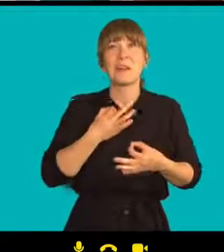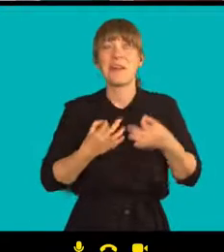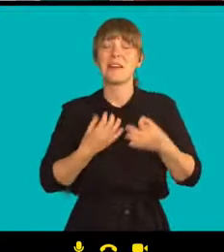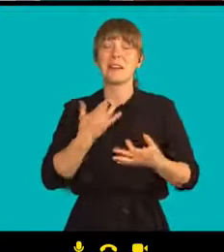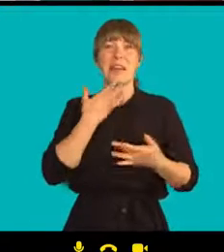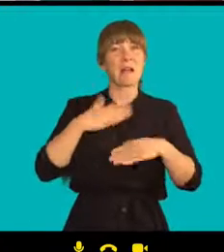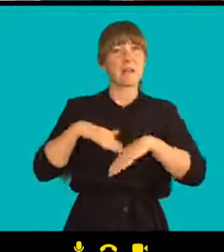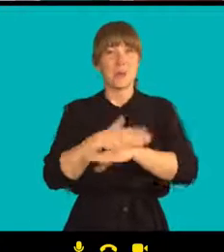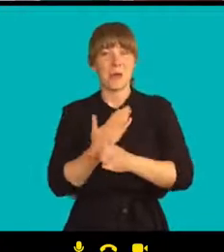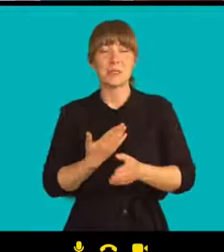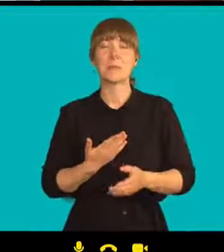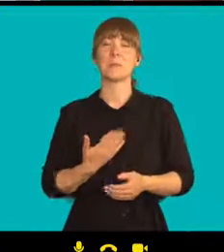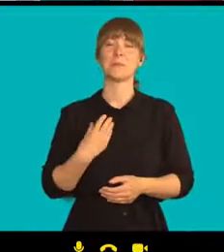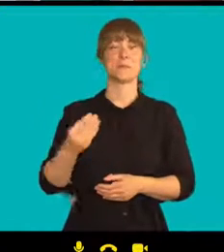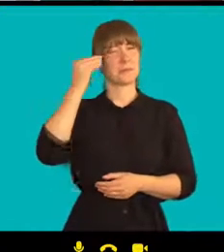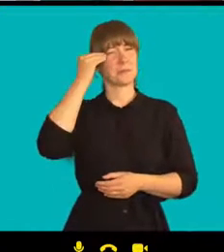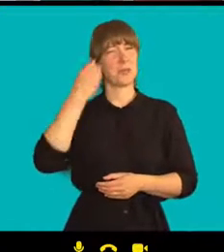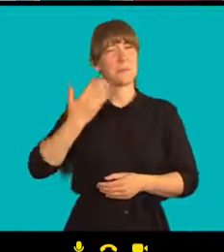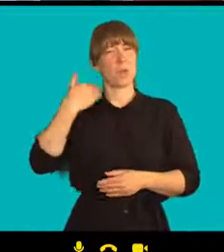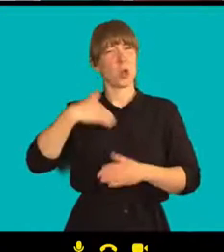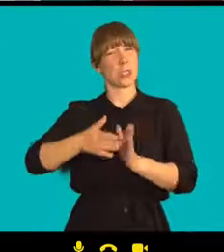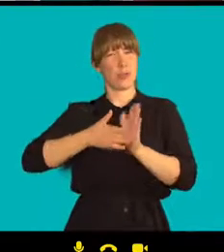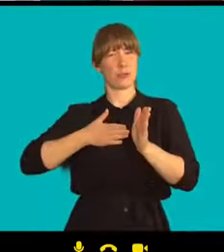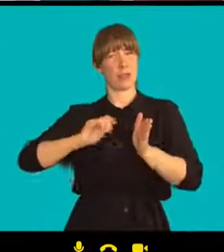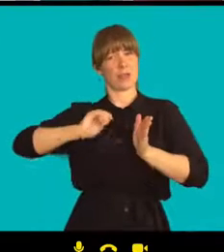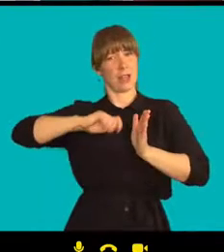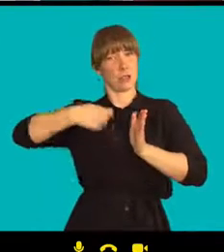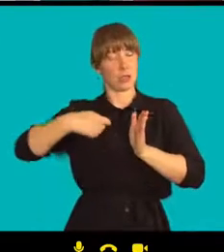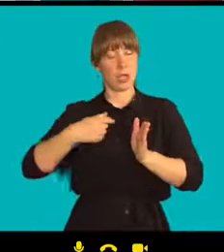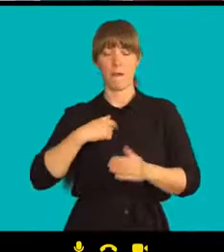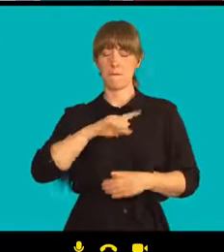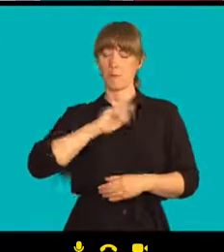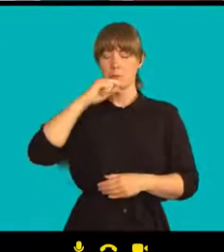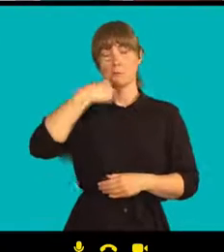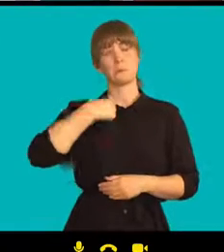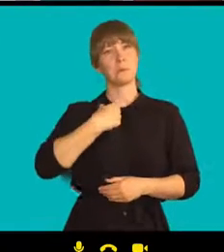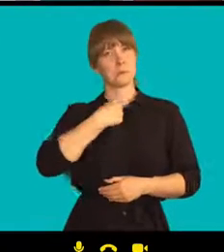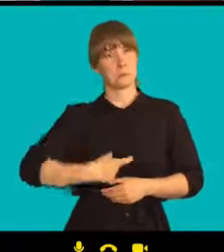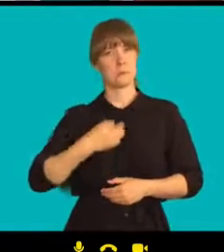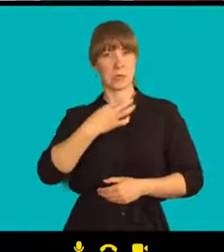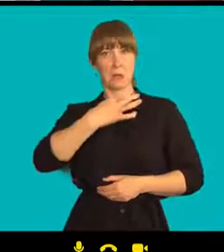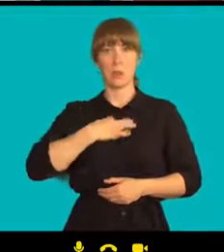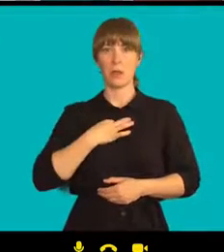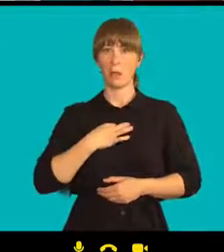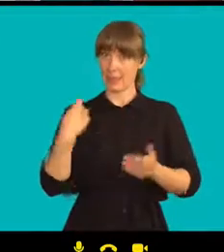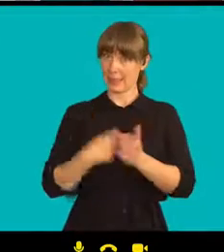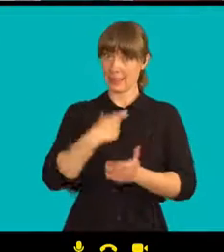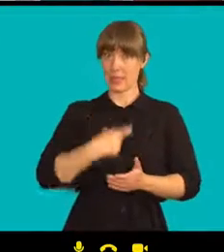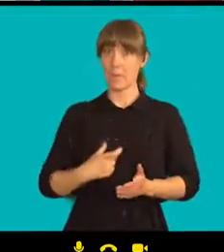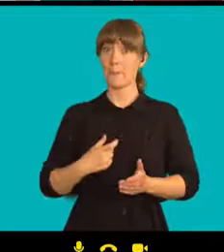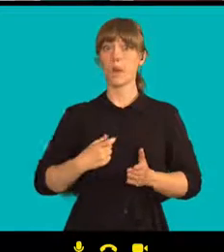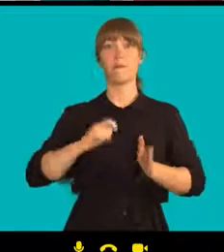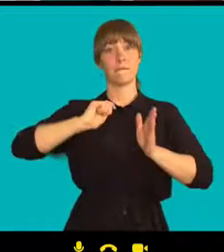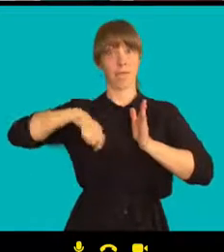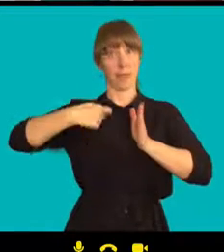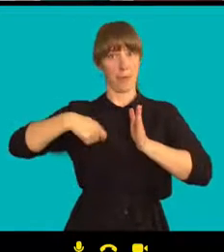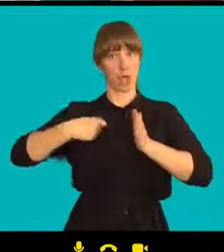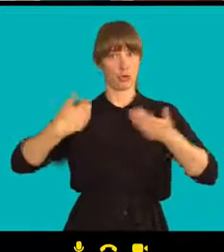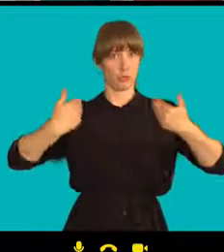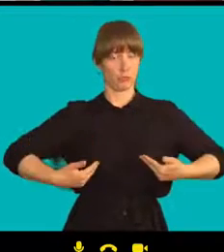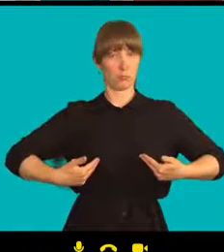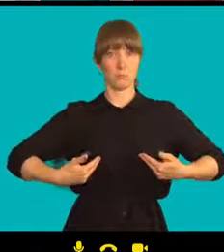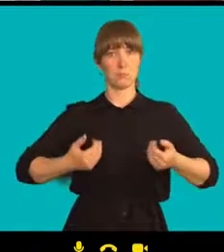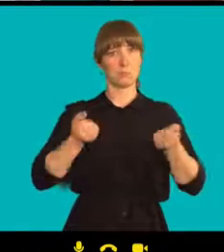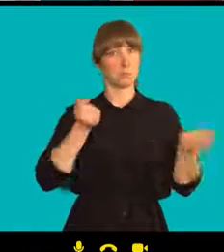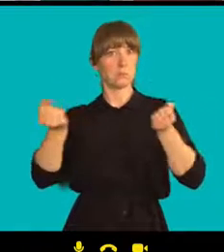Když jsme začínali natáčet, tak jsem se ptal sám sebe. Jsi aktivista nebo filmař? A pochopil jsem, že jsem filmař.